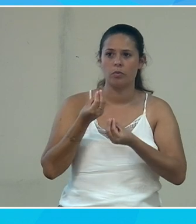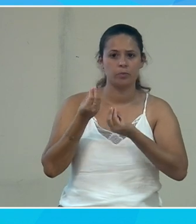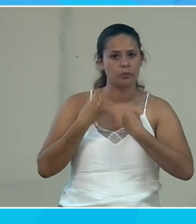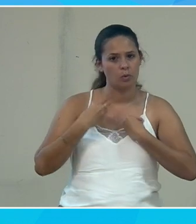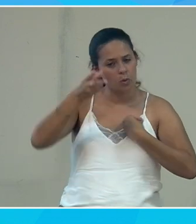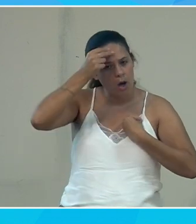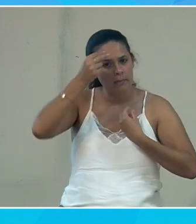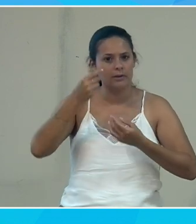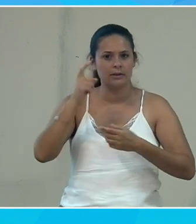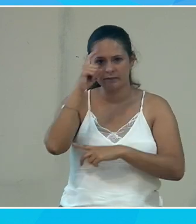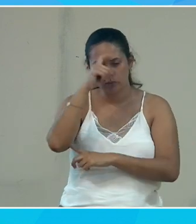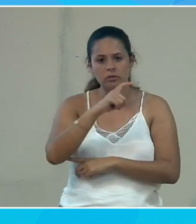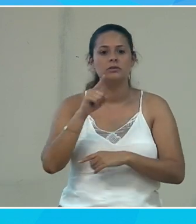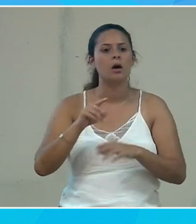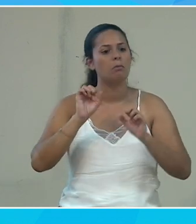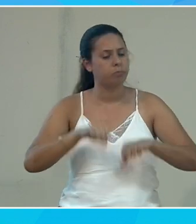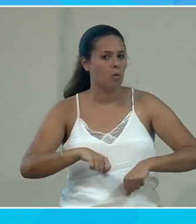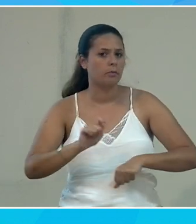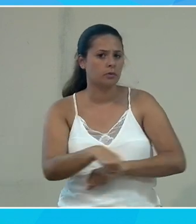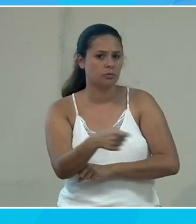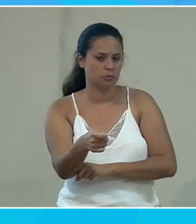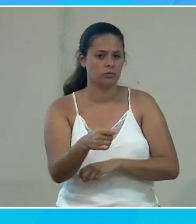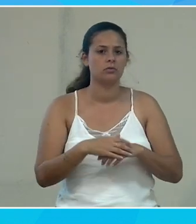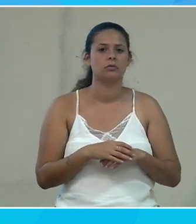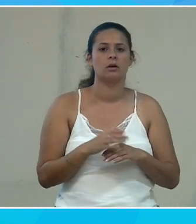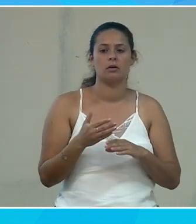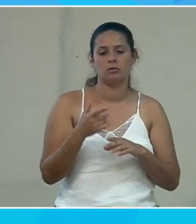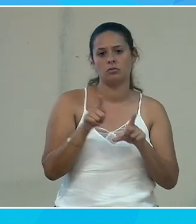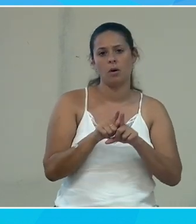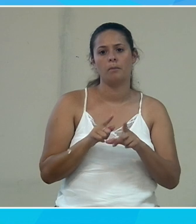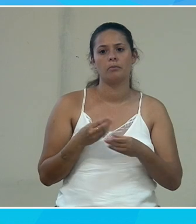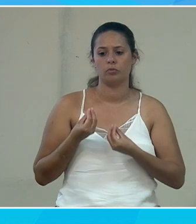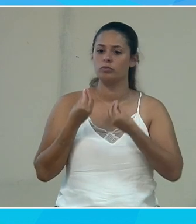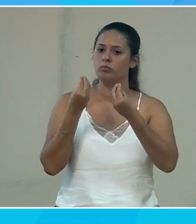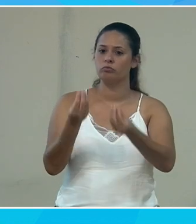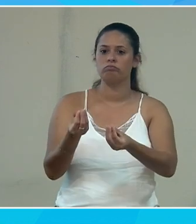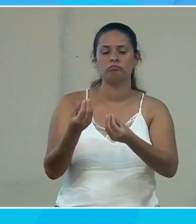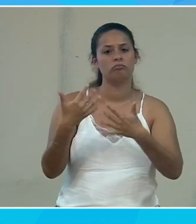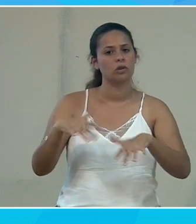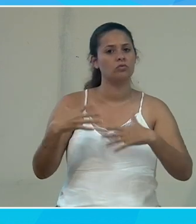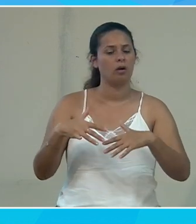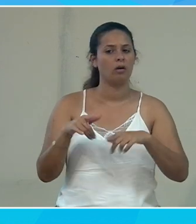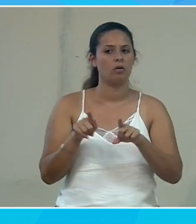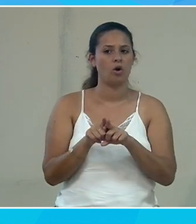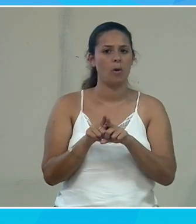donc ça c'est des choses qui sont envisageables on a même mis en fait à disposition en fait des